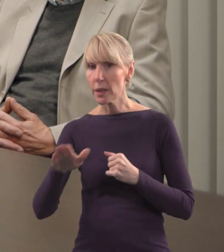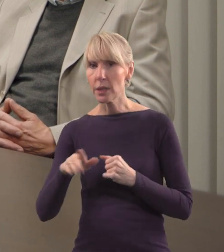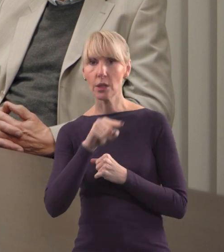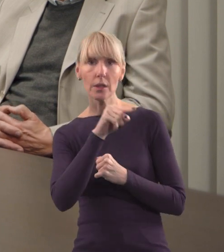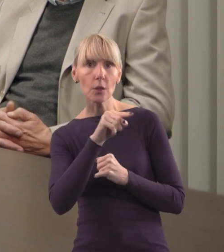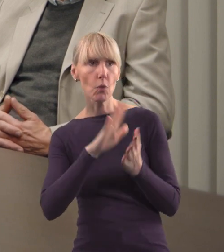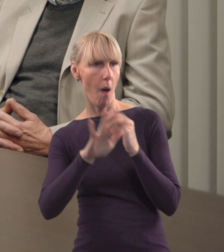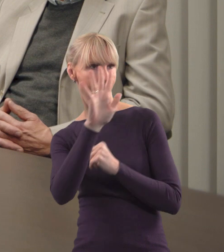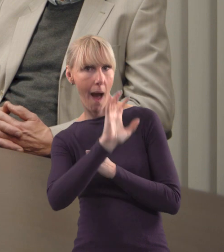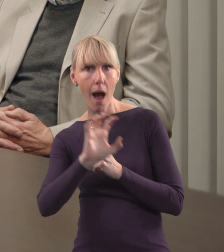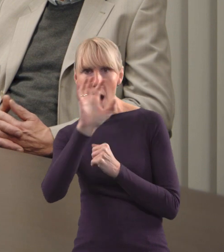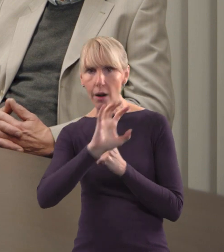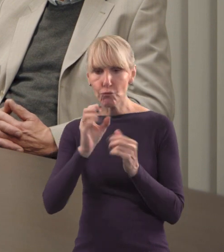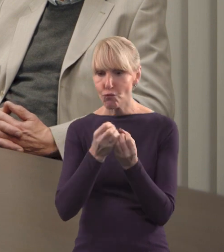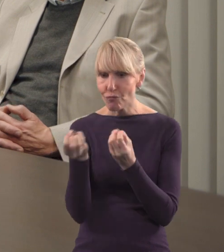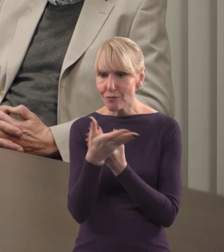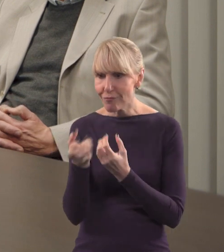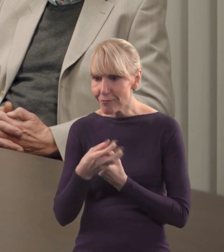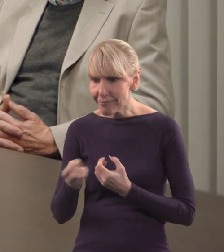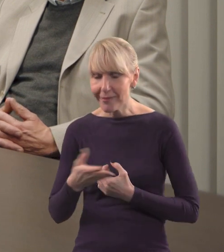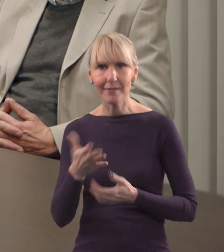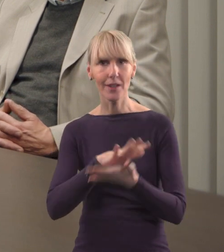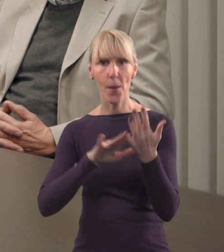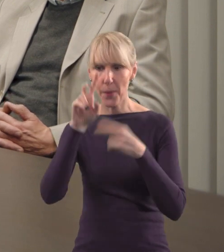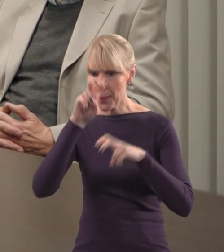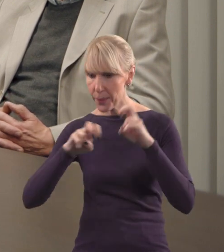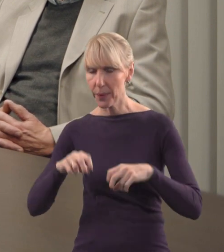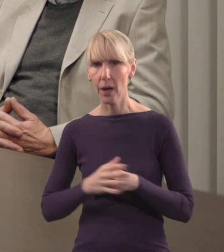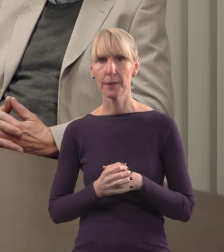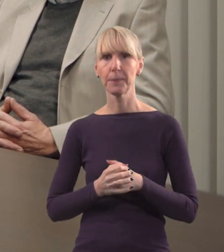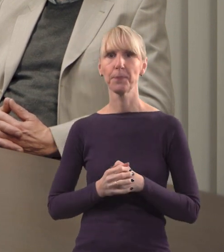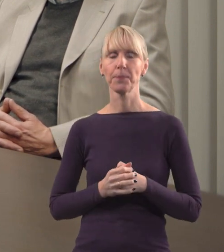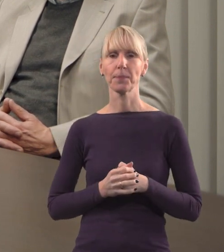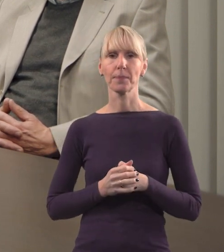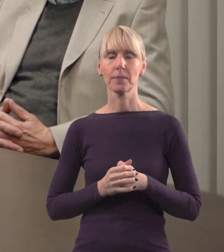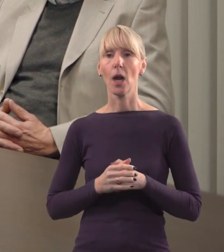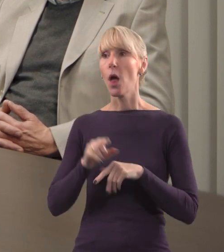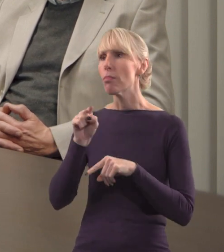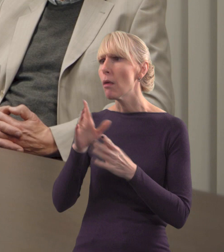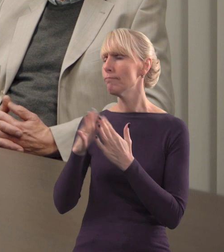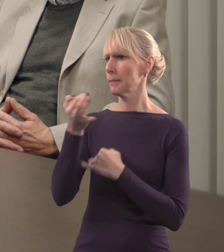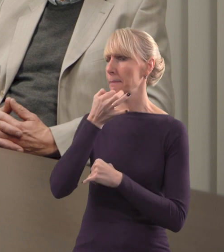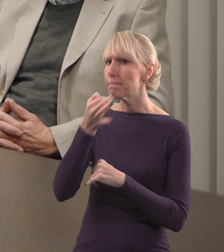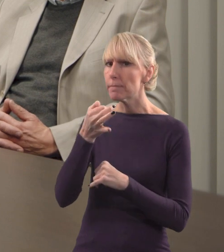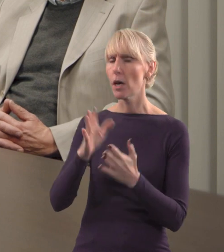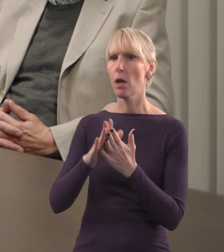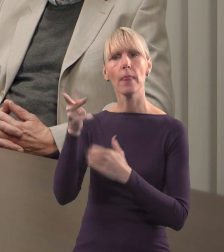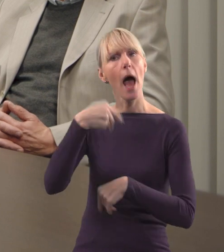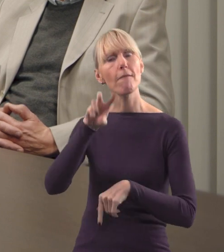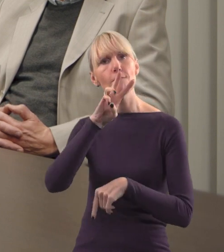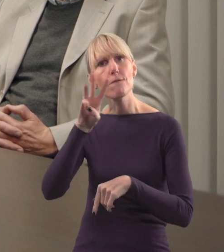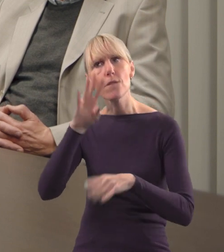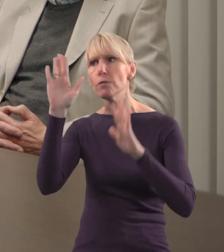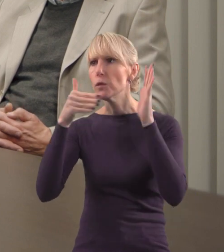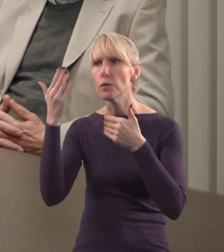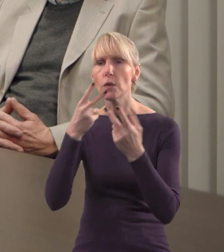rękach i oglądają nasiona, mamy troszkę czasu, żeby porozmawiać. Panie Mariuszu, mam takie pytanie, ponieważ na stronie internetowej przeczytałem, że